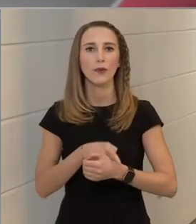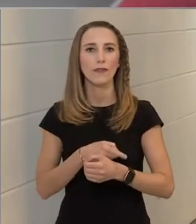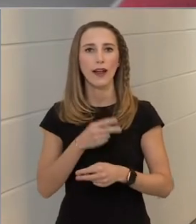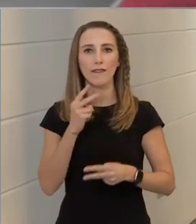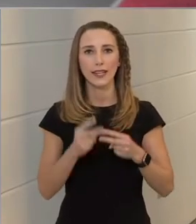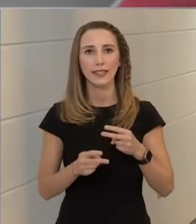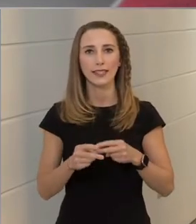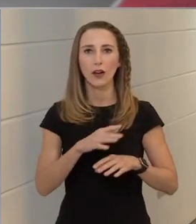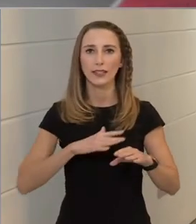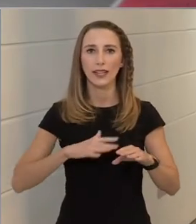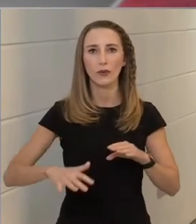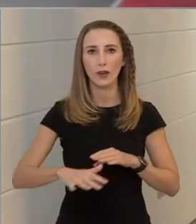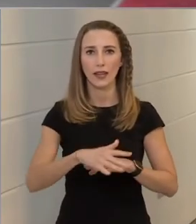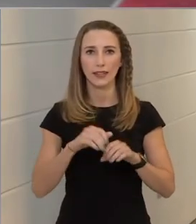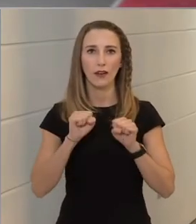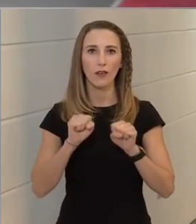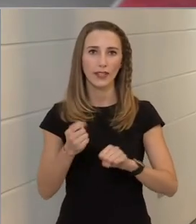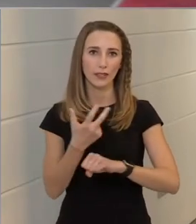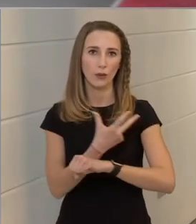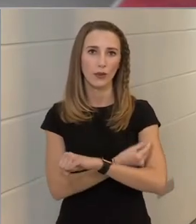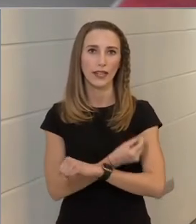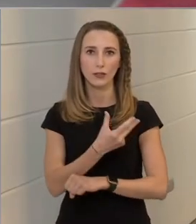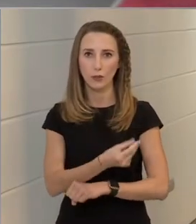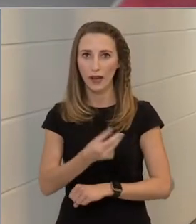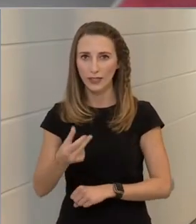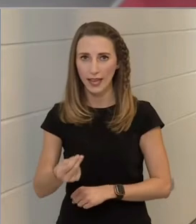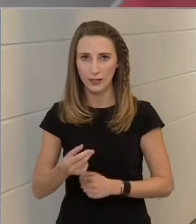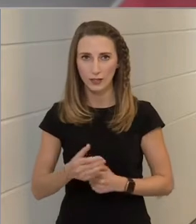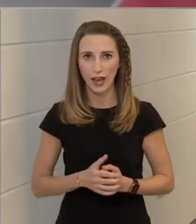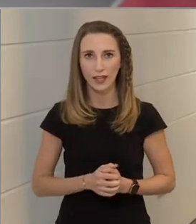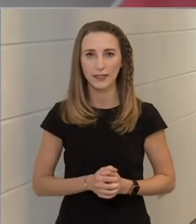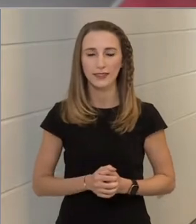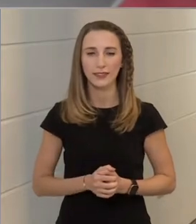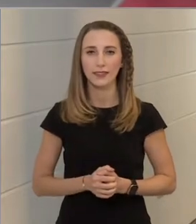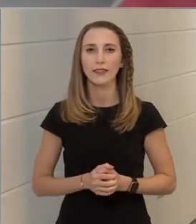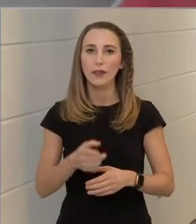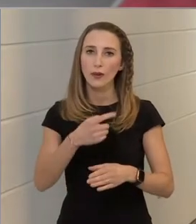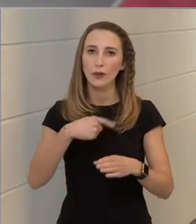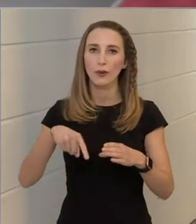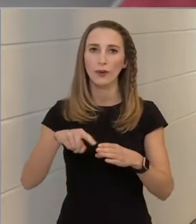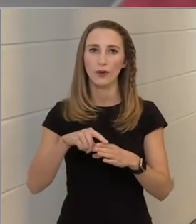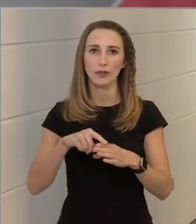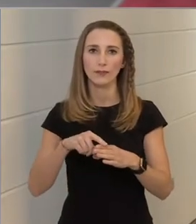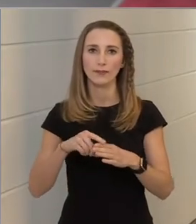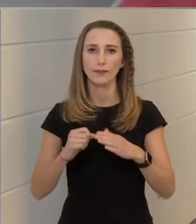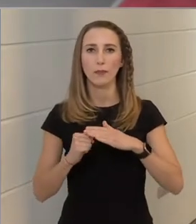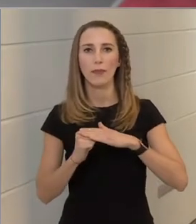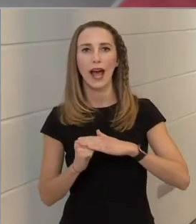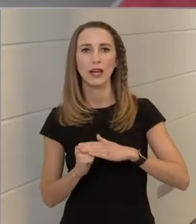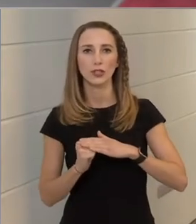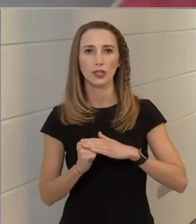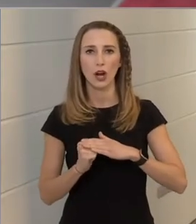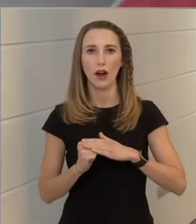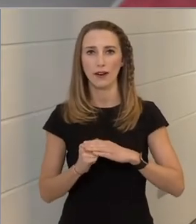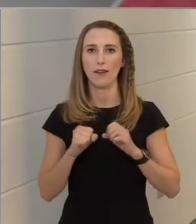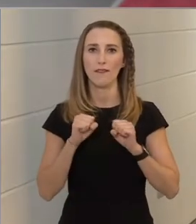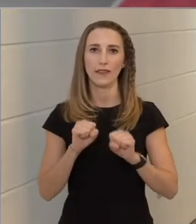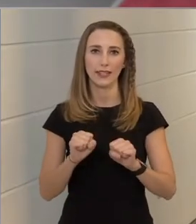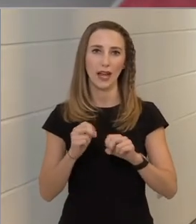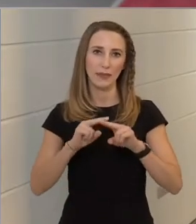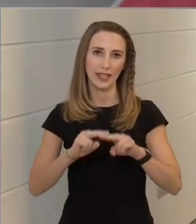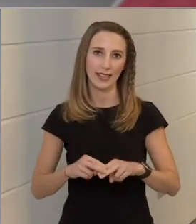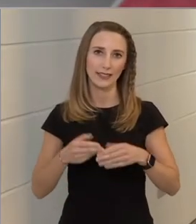területen a védőoltásoknak a beadását, hiszen ők a bástjái ennek a védelmi